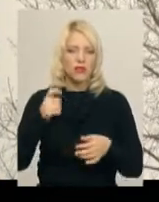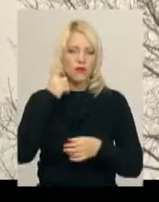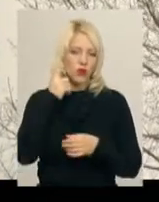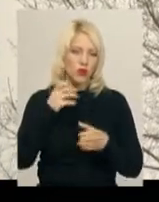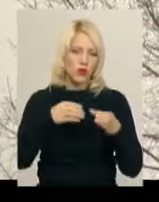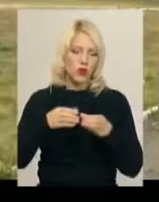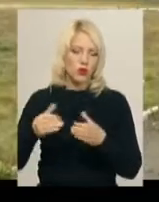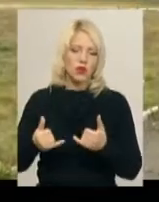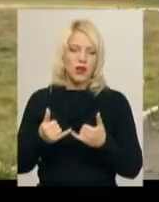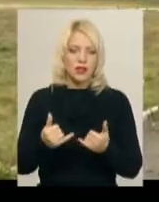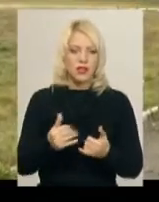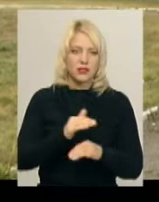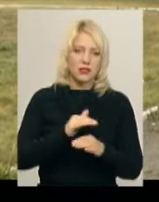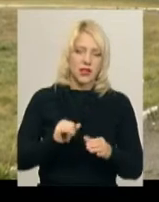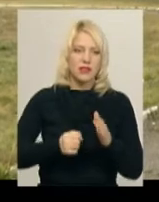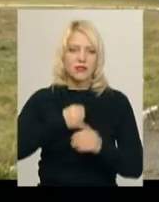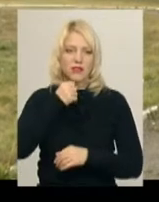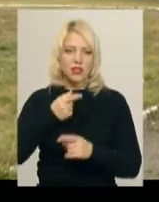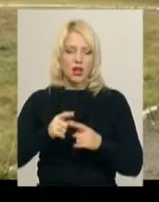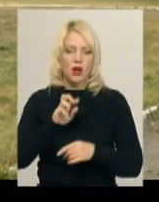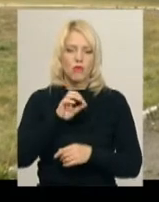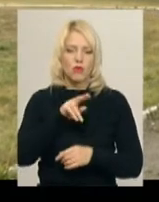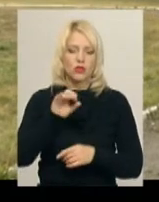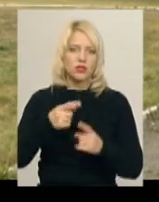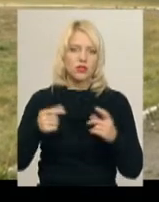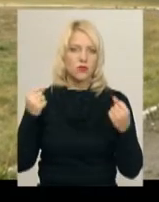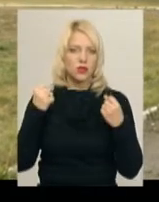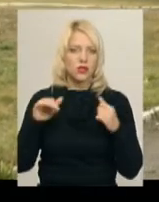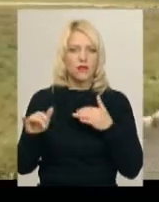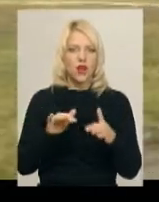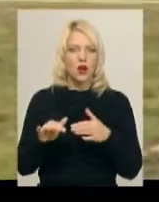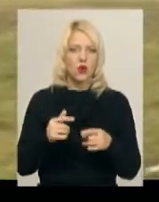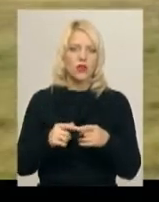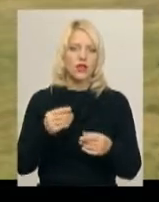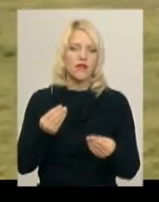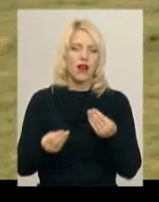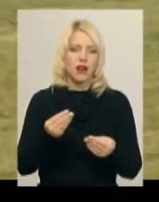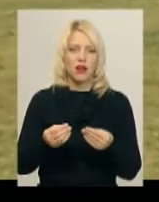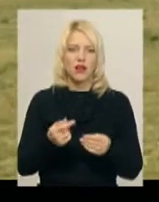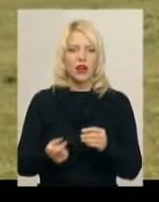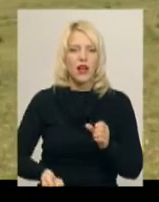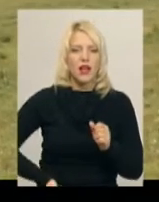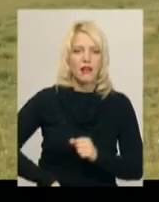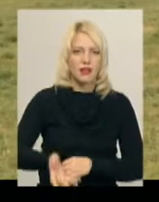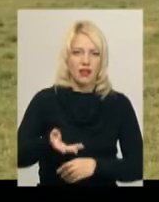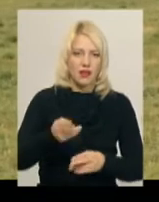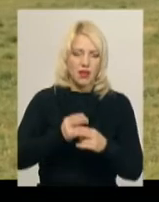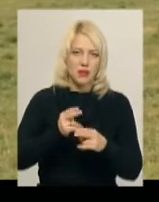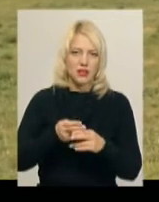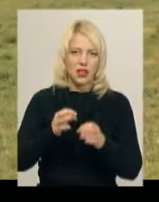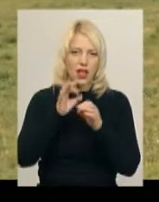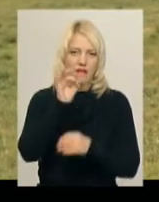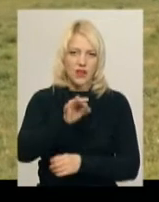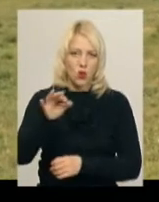від дітей до людей старшого віку. Боча – це спортивна рухлива гра за допомогою кидання певної кількості металевих кульок. Майданчик планують